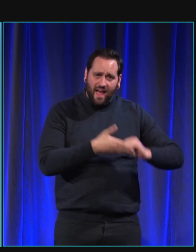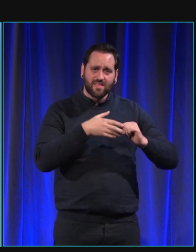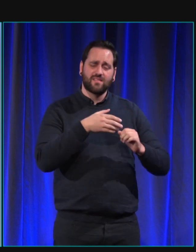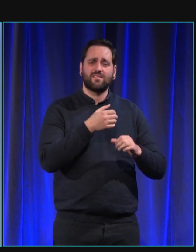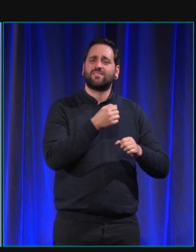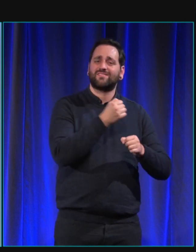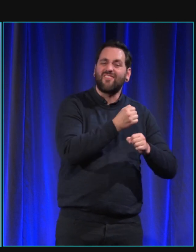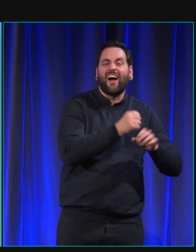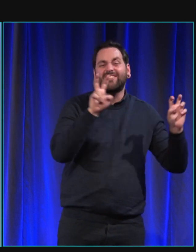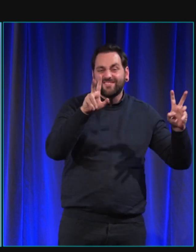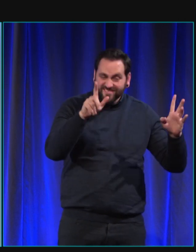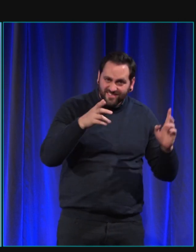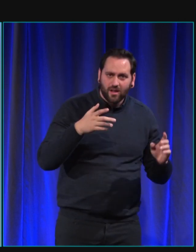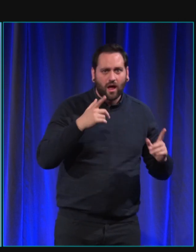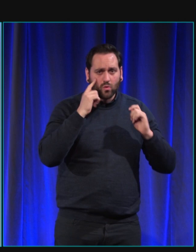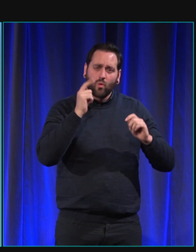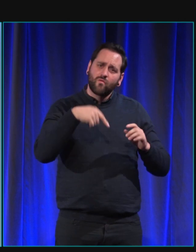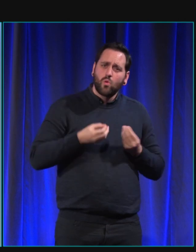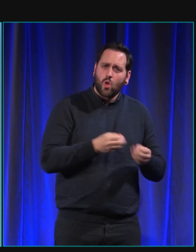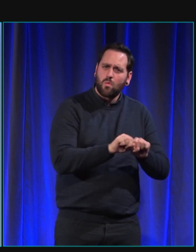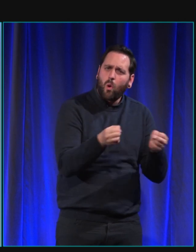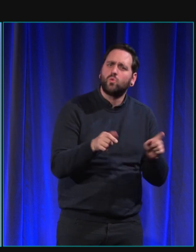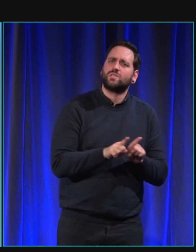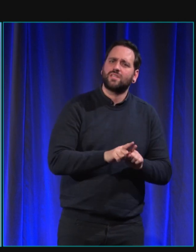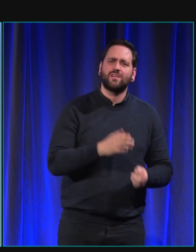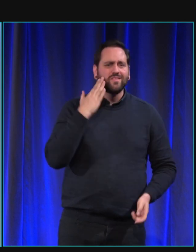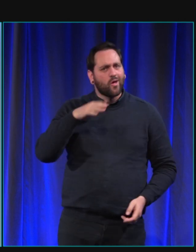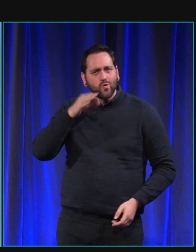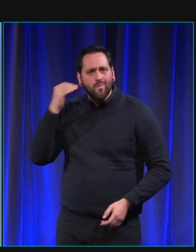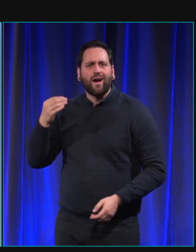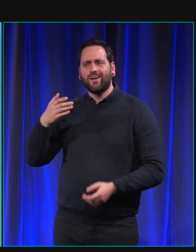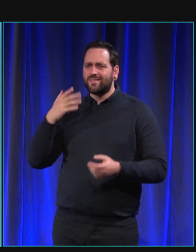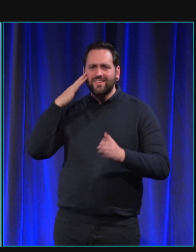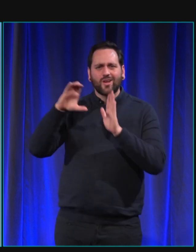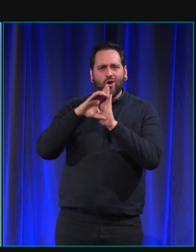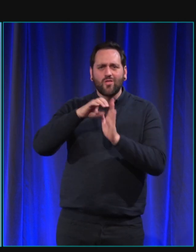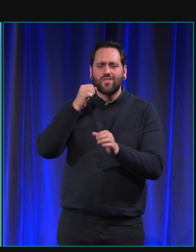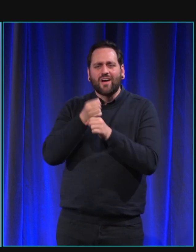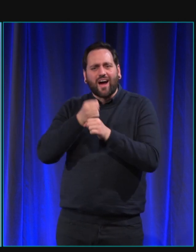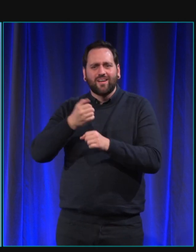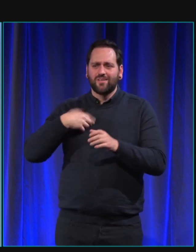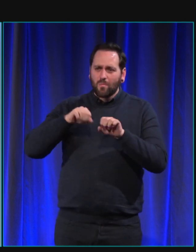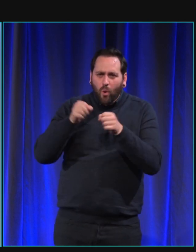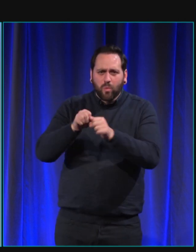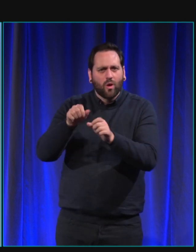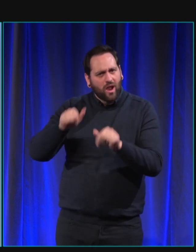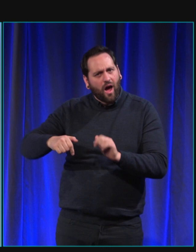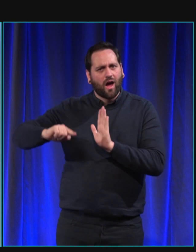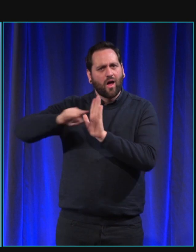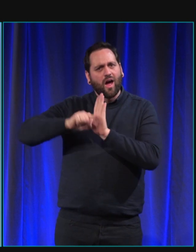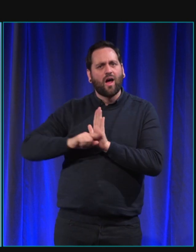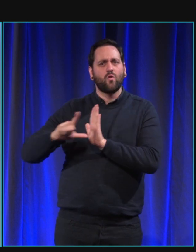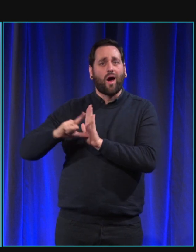code du travail, justement pour faire attention au bien-être de l'humain. Et c'est la même chose pour le chien, accorder du temps où il peut arrêter de se maîtriser.